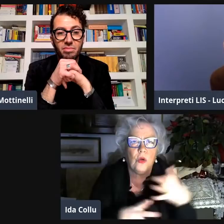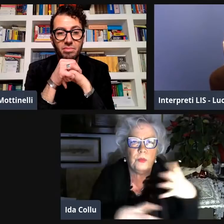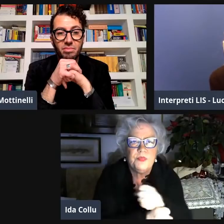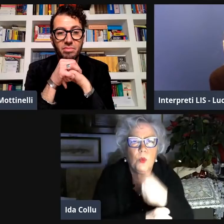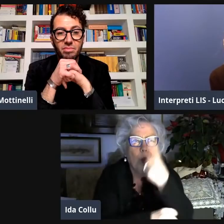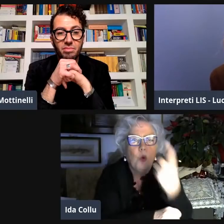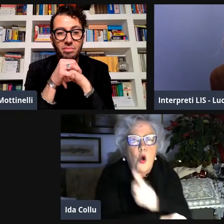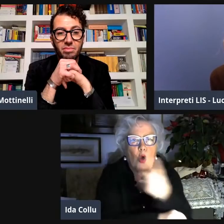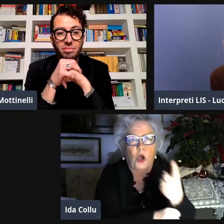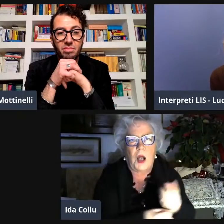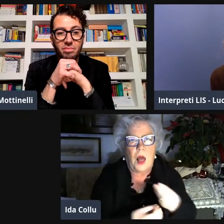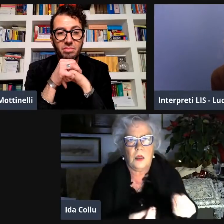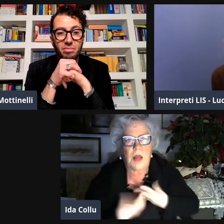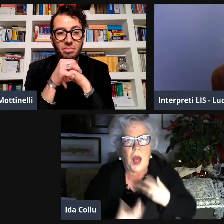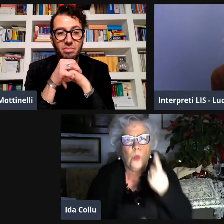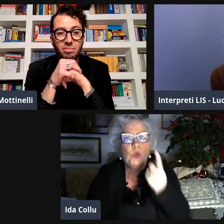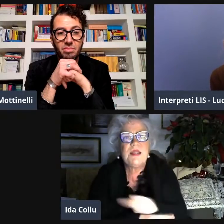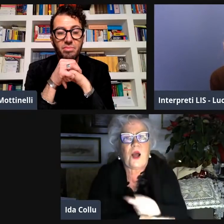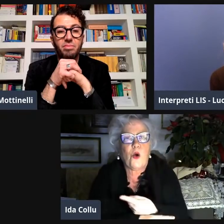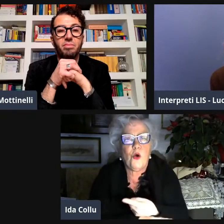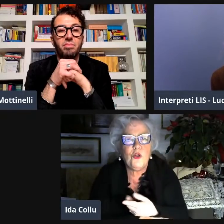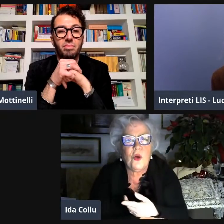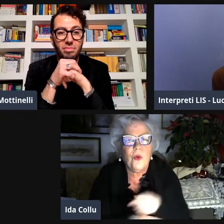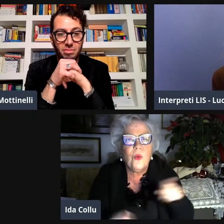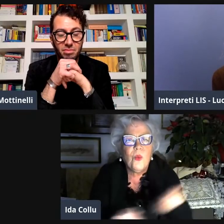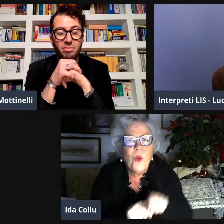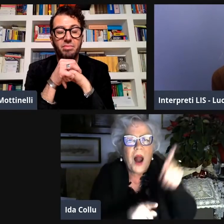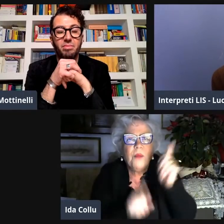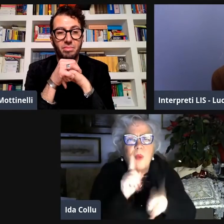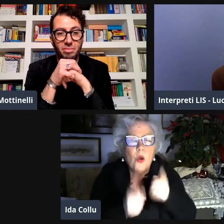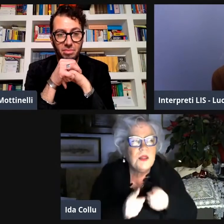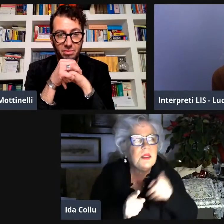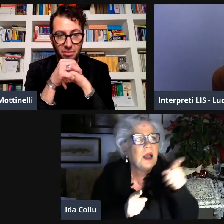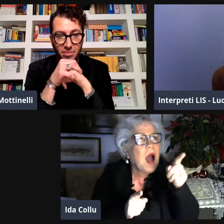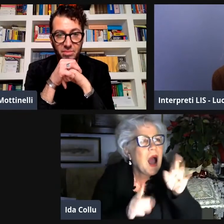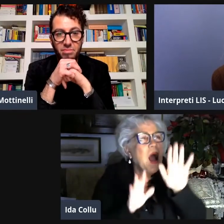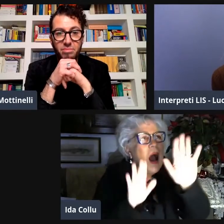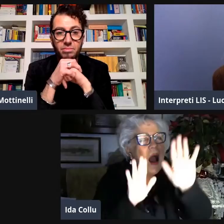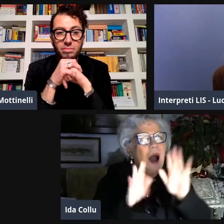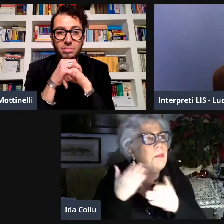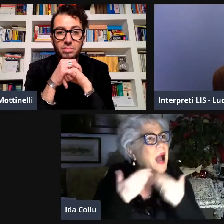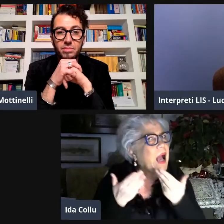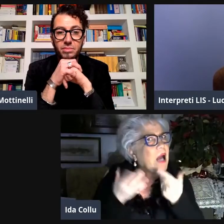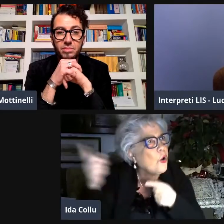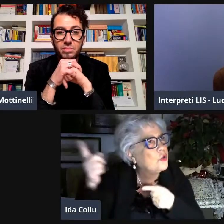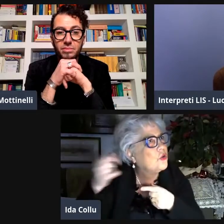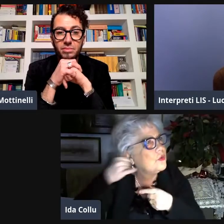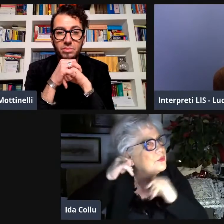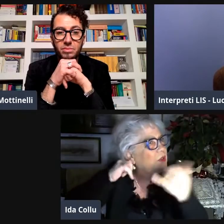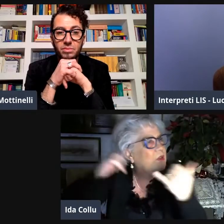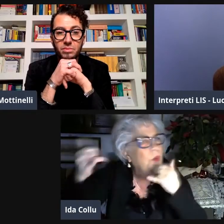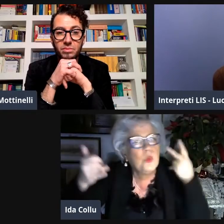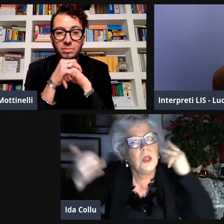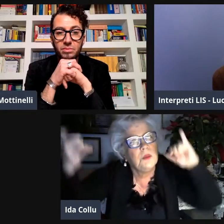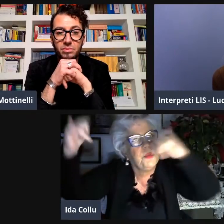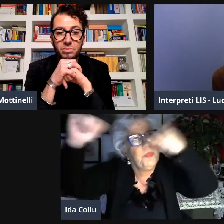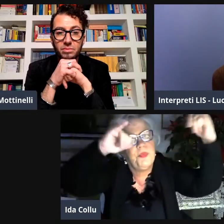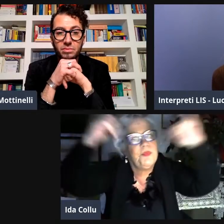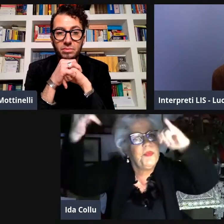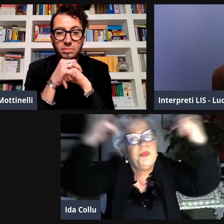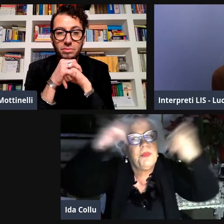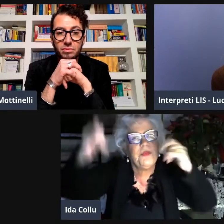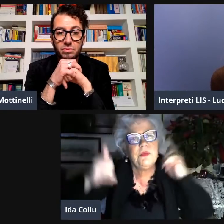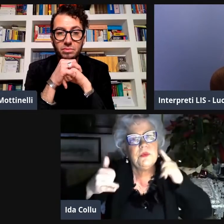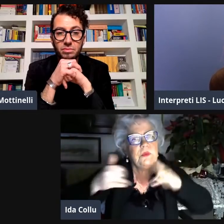aspetta aspetta aspetta un secondo te lo spiego dopo e io in un secondo poi mi spiegavano tutto e